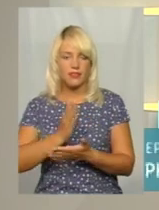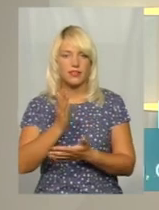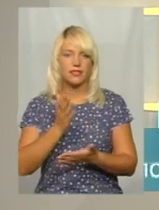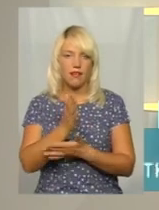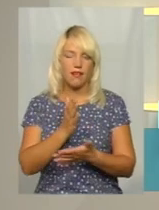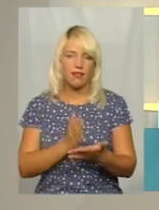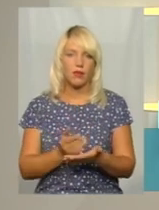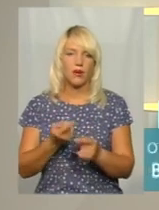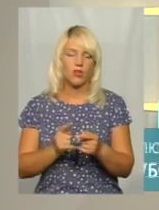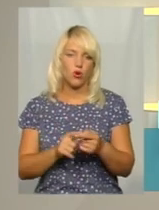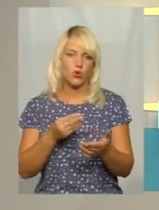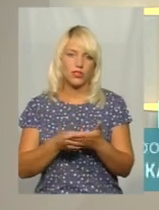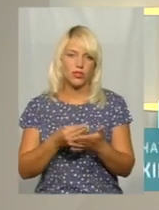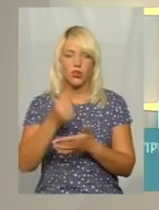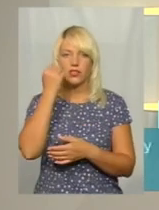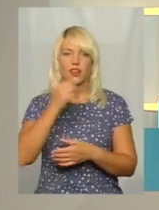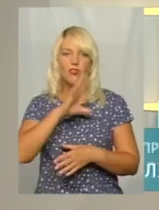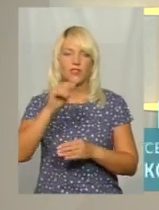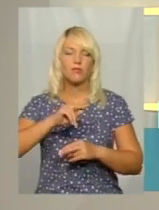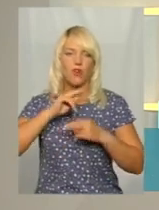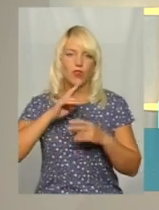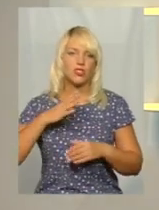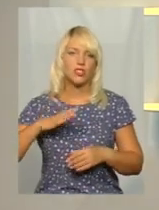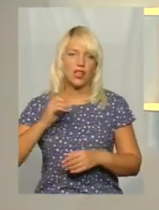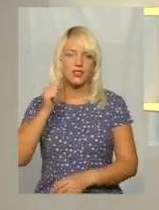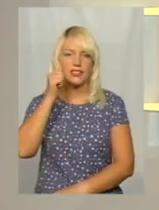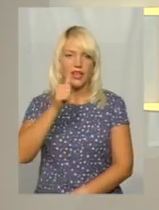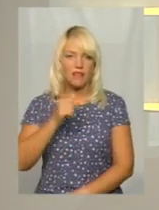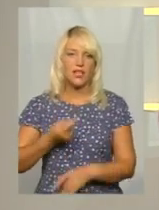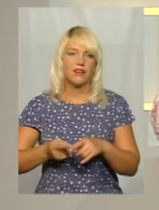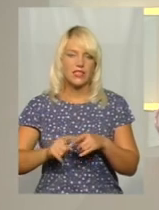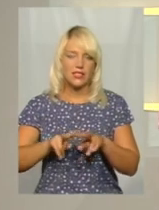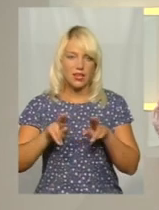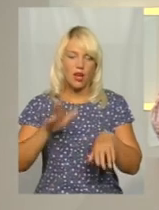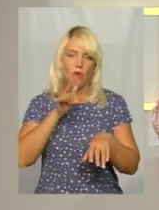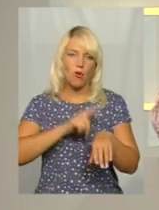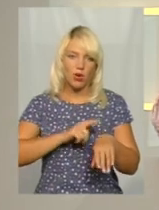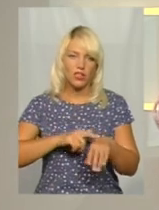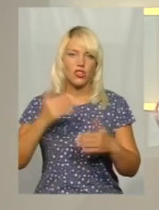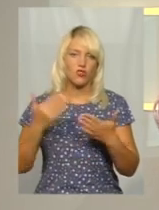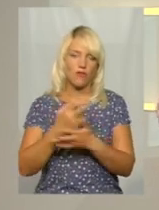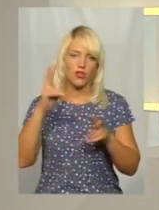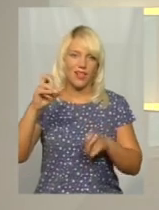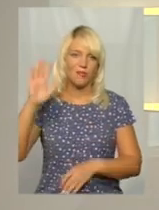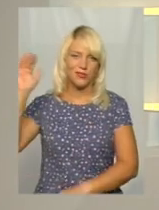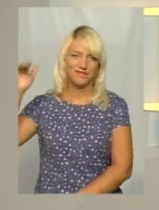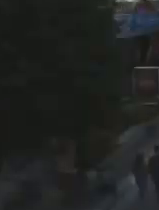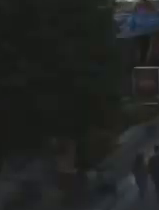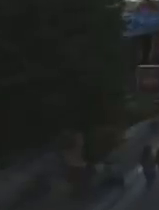його ціні. Усім дякую за увагу, чекатиму вас завтра у цій же порі і вже з новою темою. Зустрінемось!